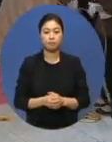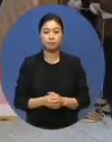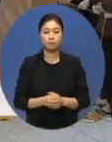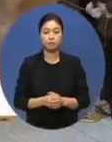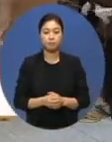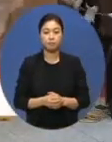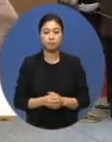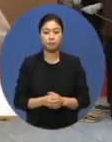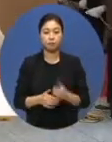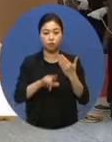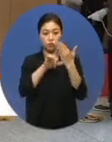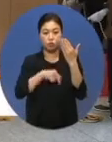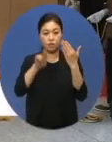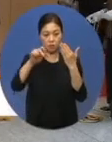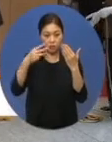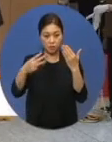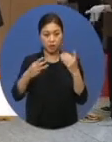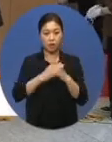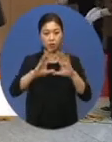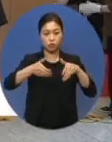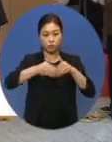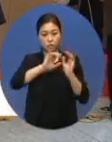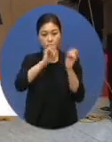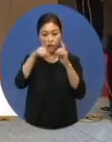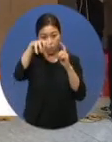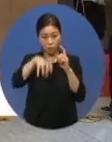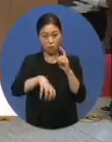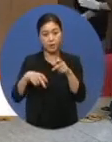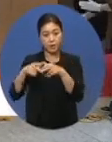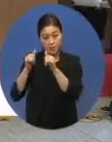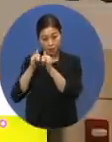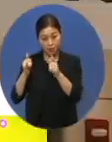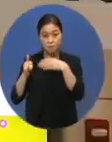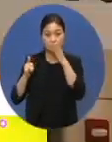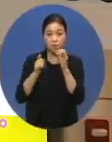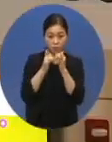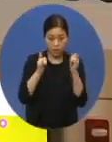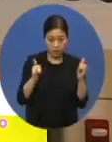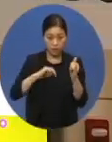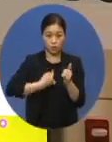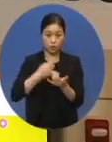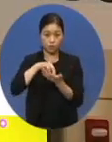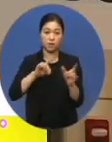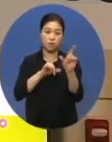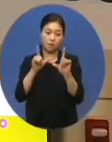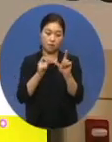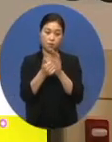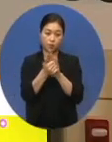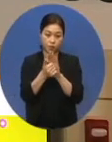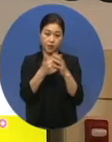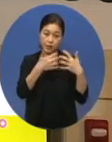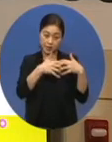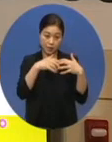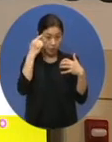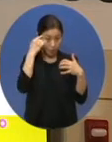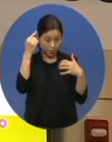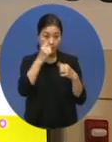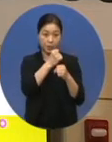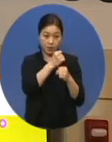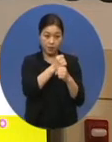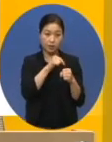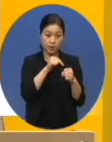지난 23일 국립재활원은 장애인과 노인들의 독립적인 생활을 돕는 보조기기를 개발하는